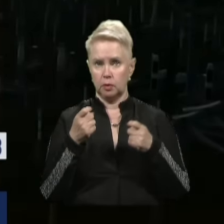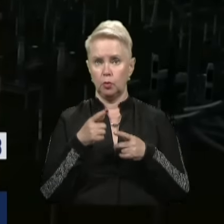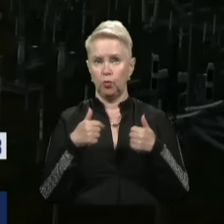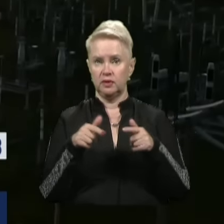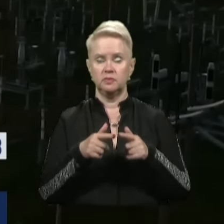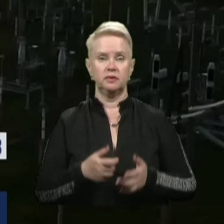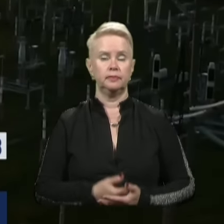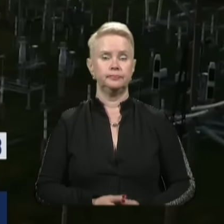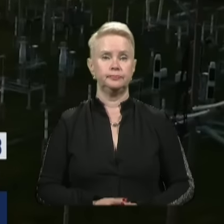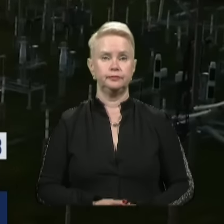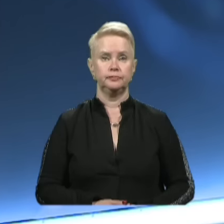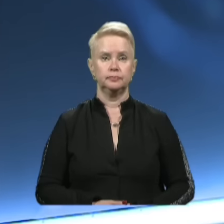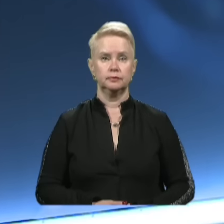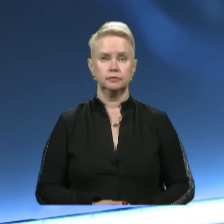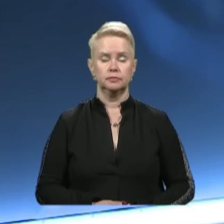відомстві.